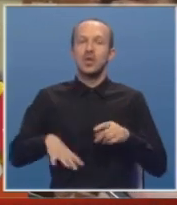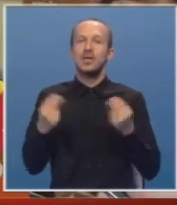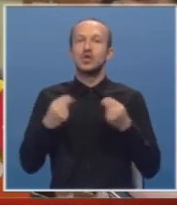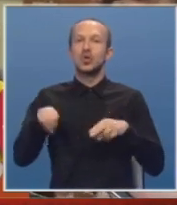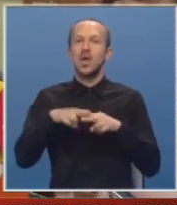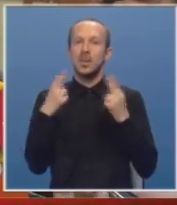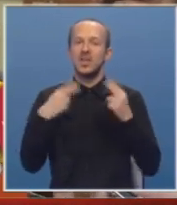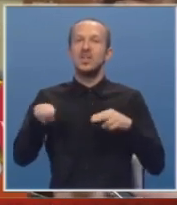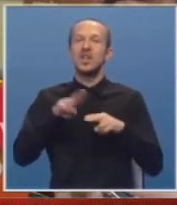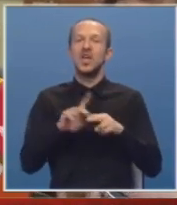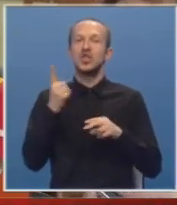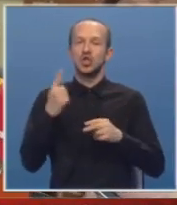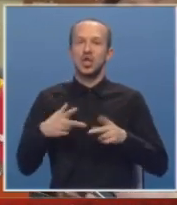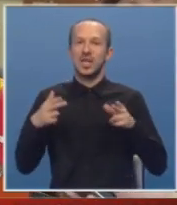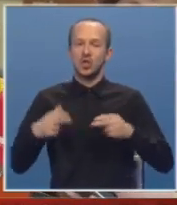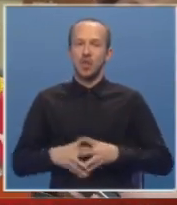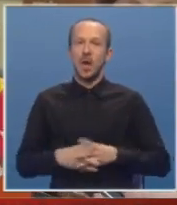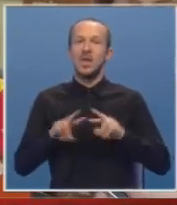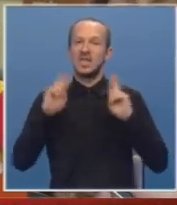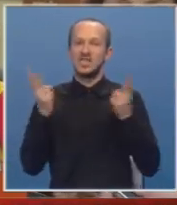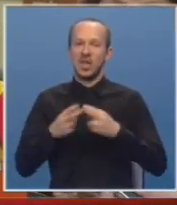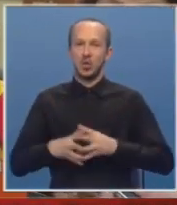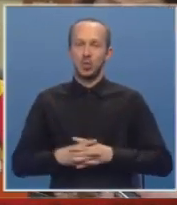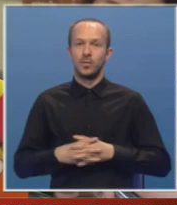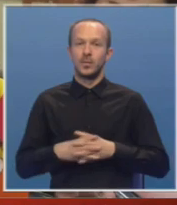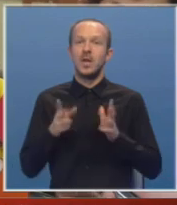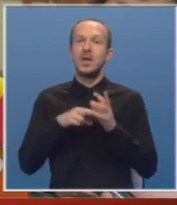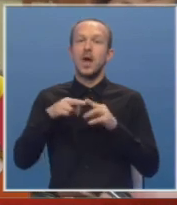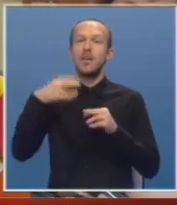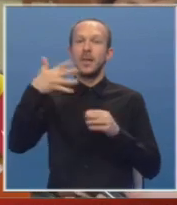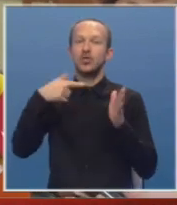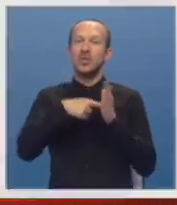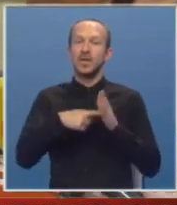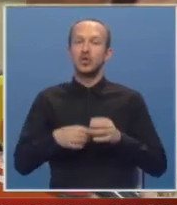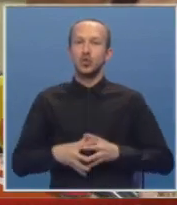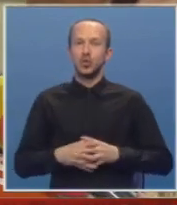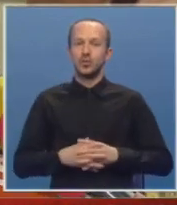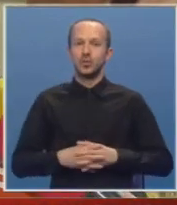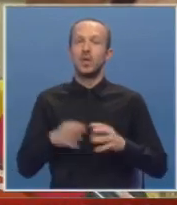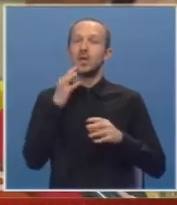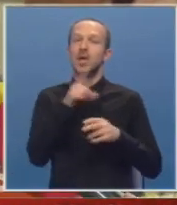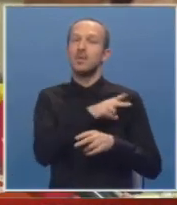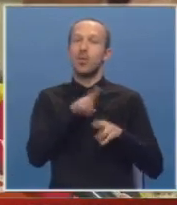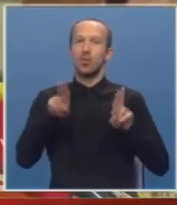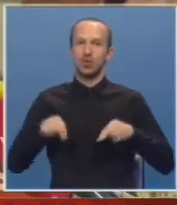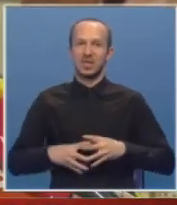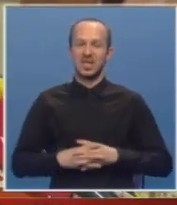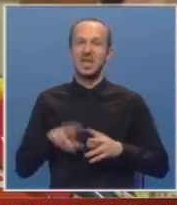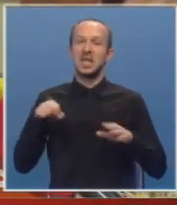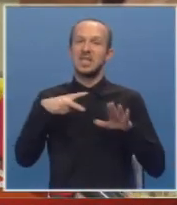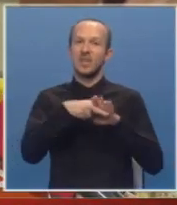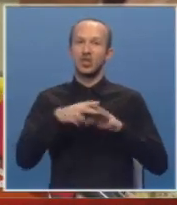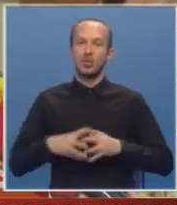Zato što je jedan od najčešćih u stvari karcinoma u svijetu, na petom mjestu poučestalosti. Kada imamo mogućnost da